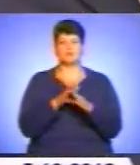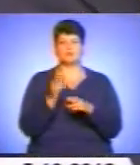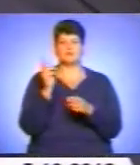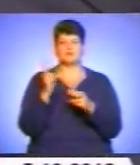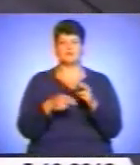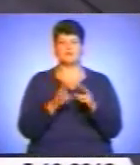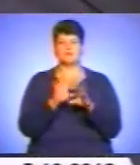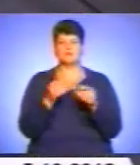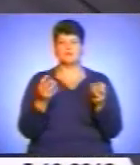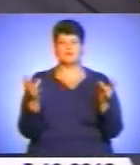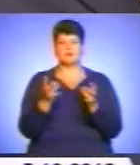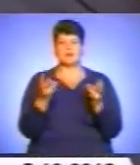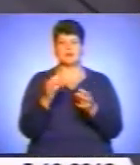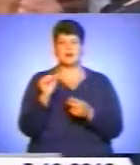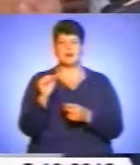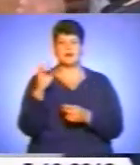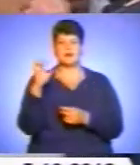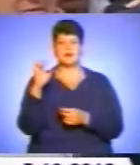потреби України у паливі для АЕС.